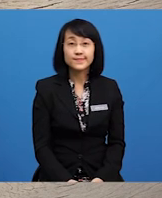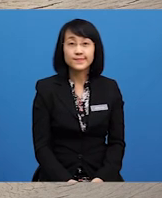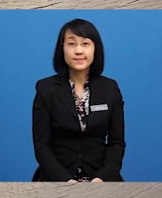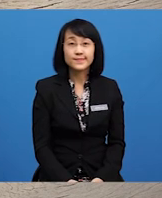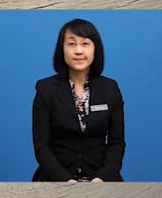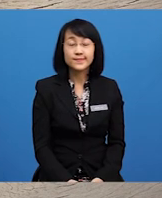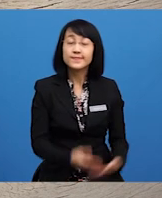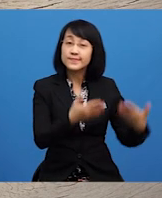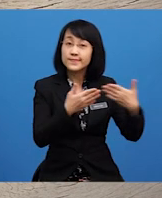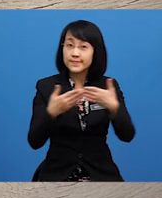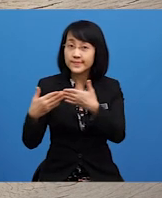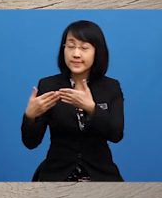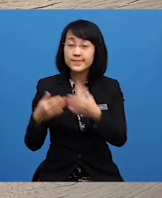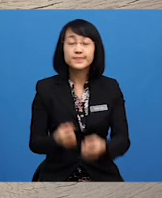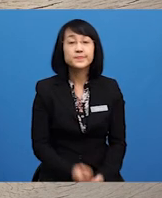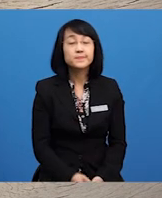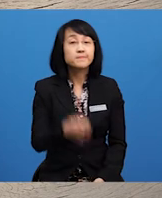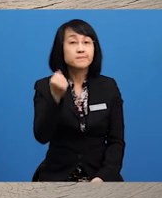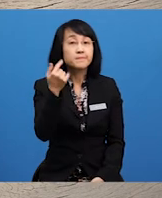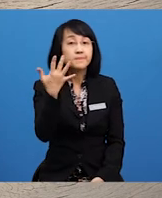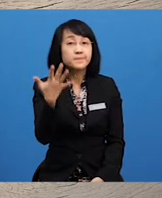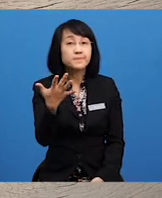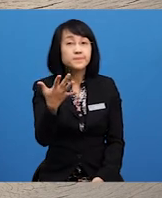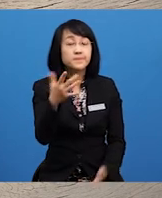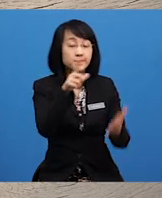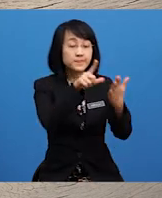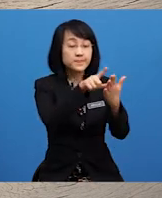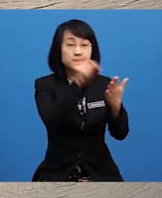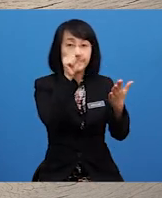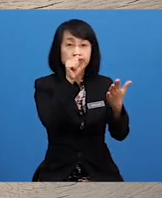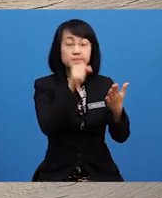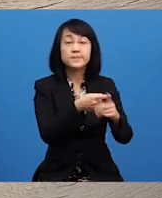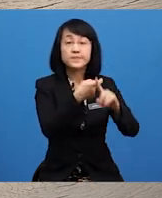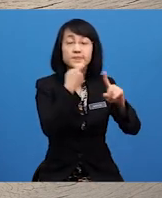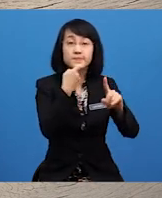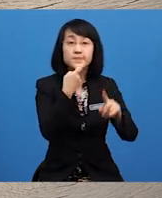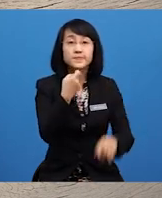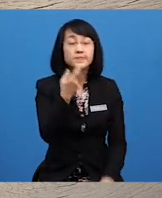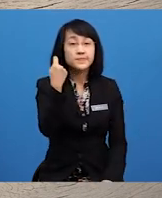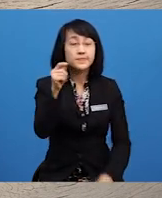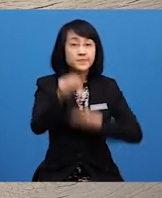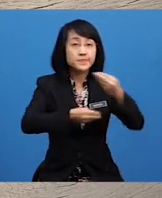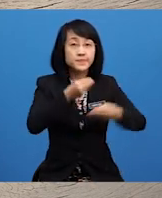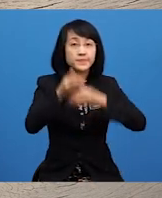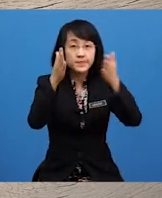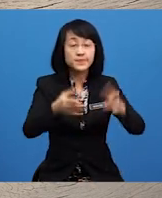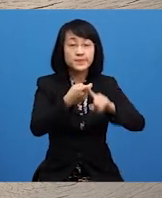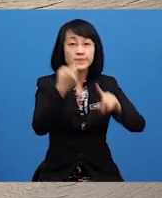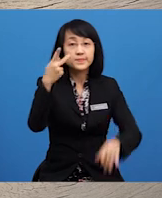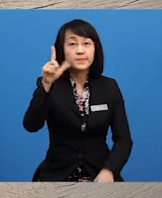Berikut merupakan beberapa petikan teks Dari Saudaga Besar dari Kuala Lumpur